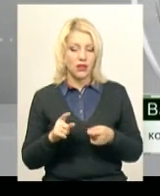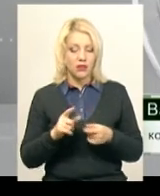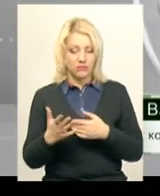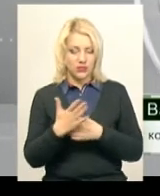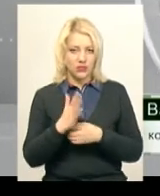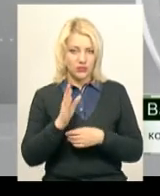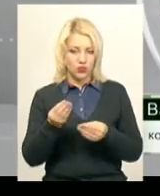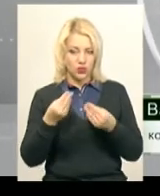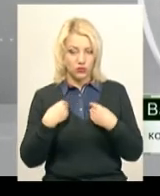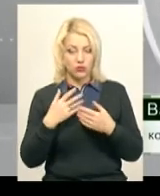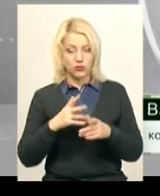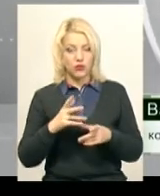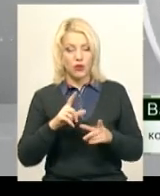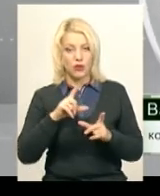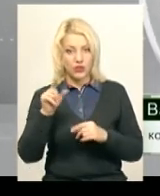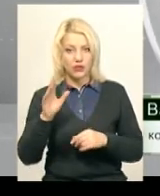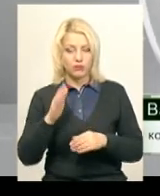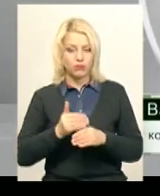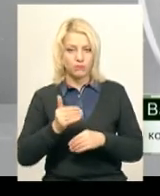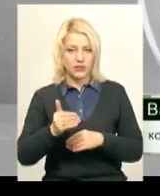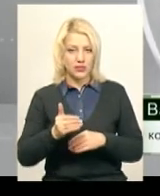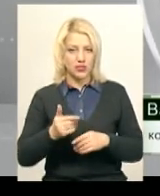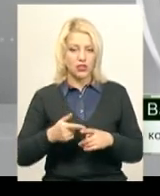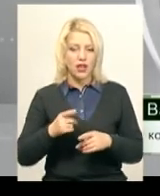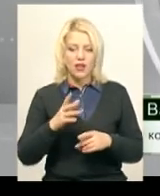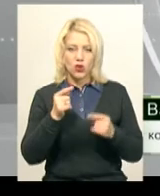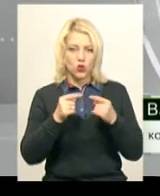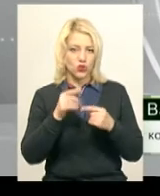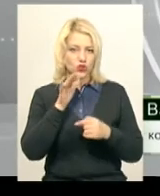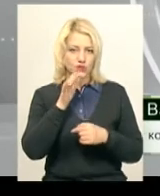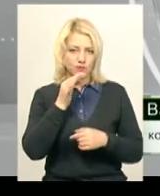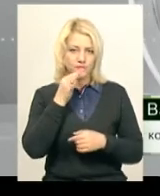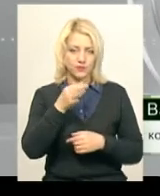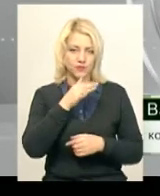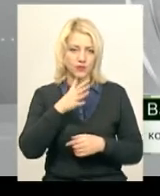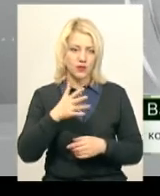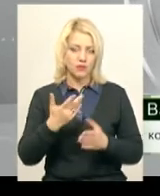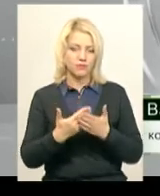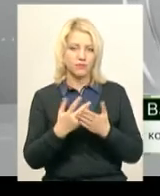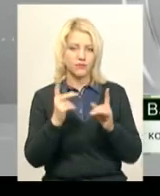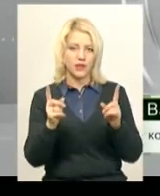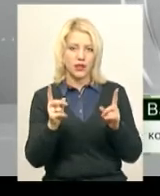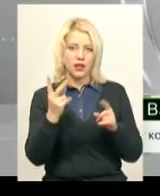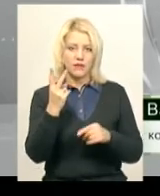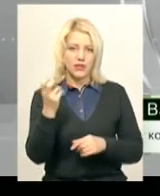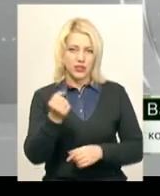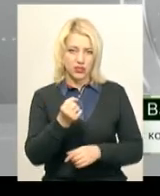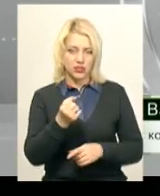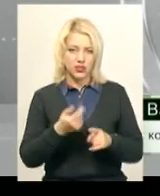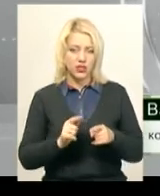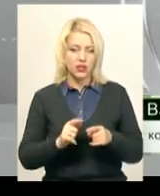ми будемо робити. Поїздка дійде пізніше. На невизначений термін перенесли. На протязі десь двох тижнів, коли має зараз